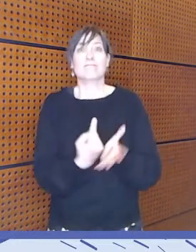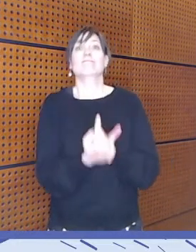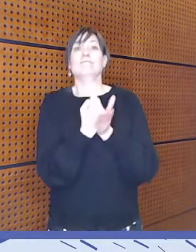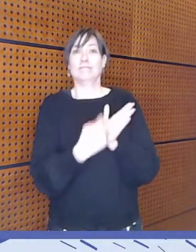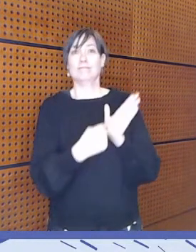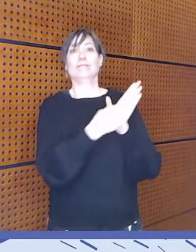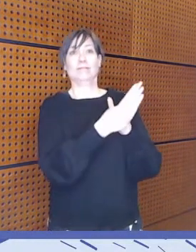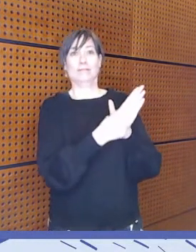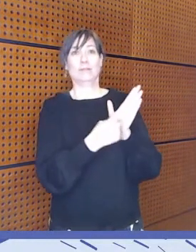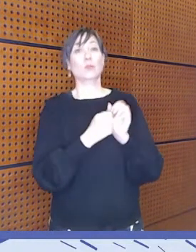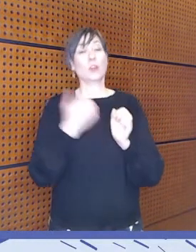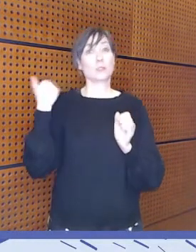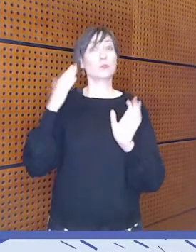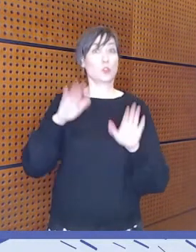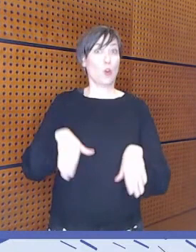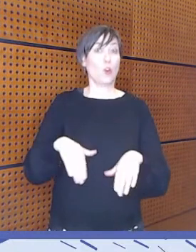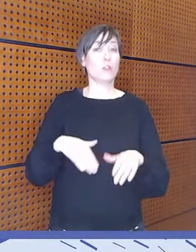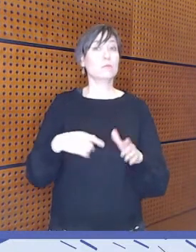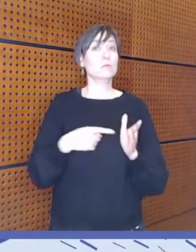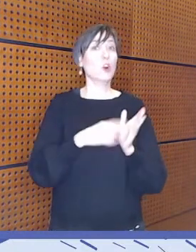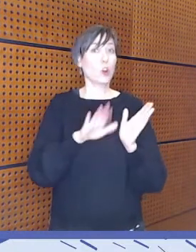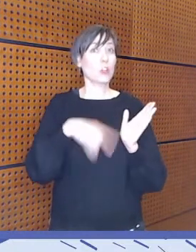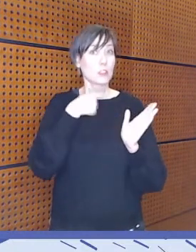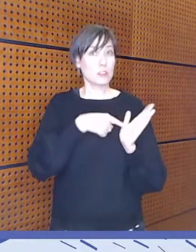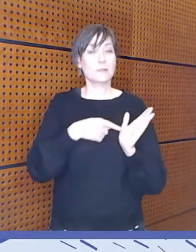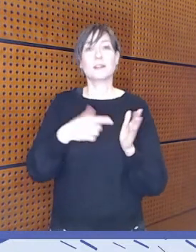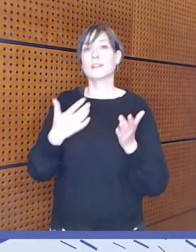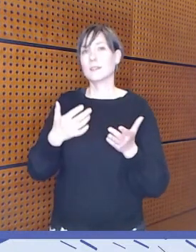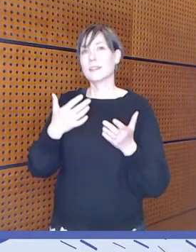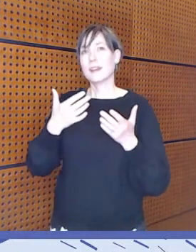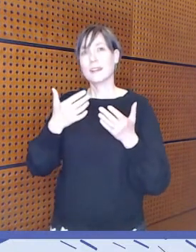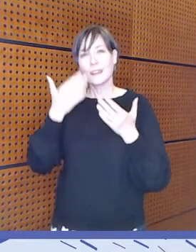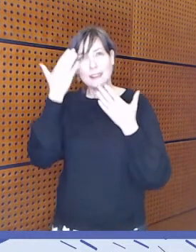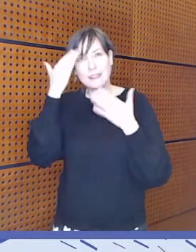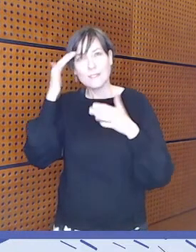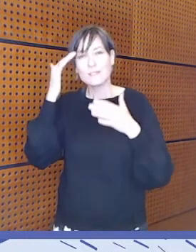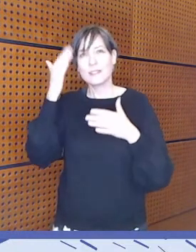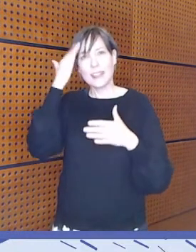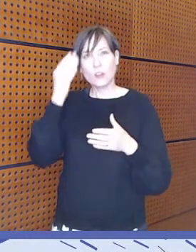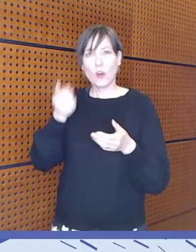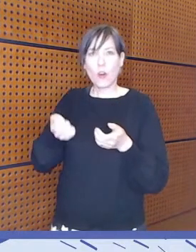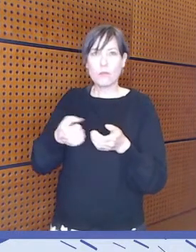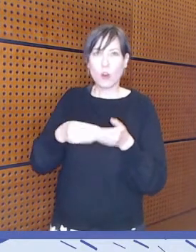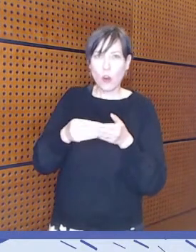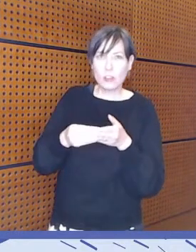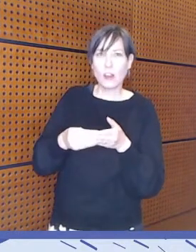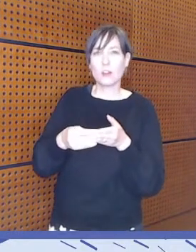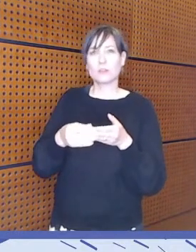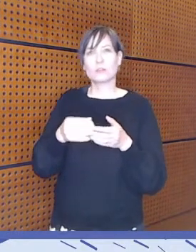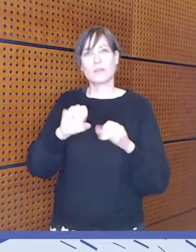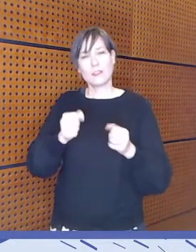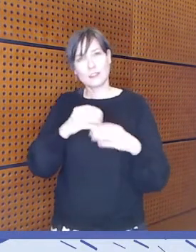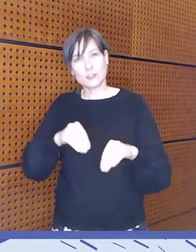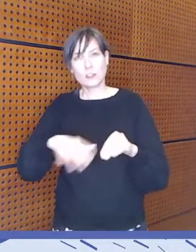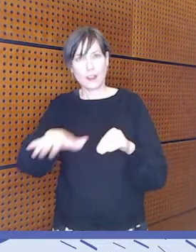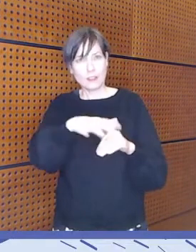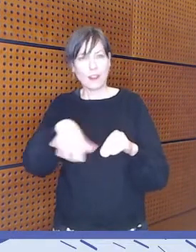kautta lähestytään ja sillä lailla sitten sellaista informaatio-ohjausta myöskin sinne varhaiskasvatuksen kentälle.